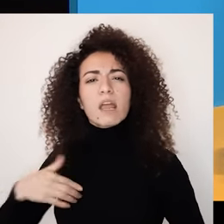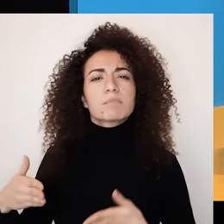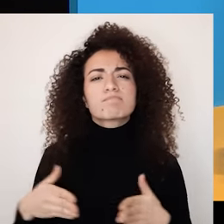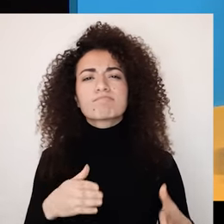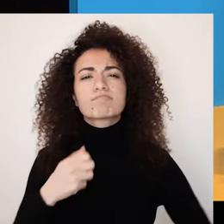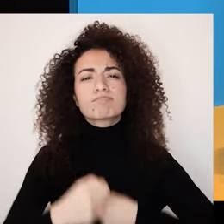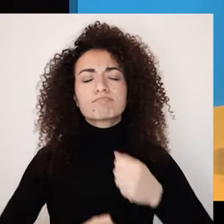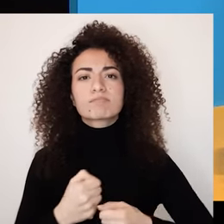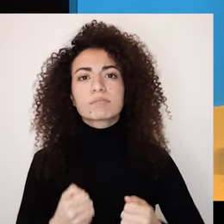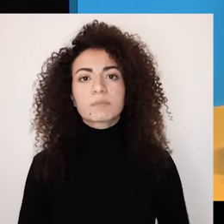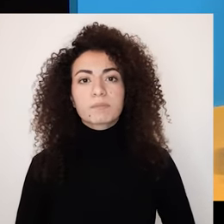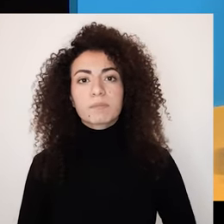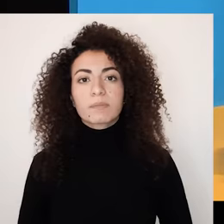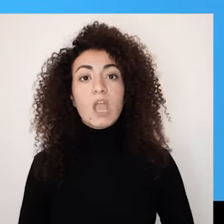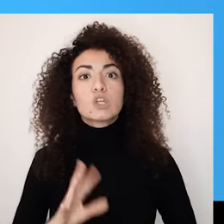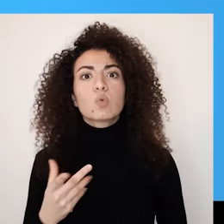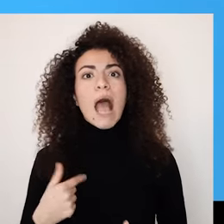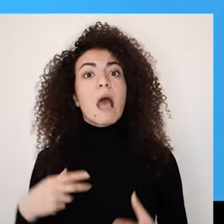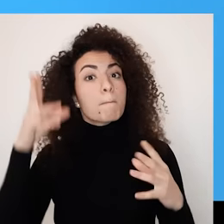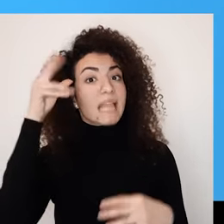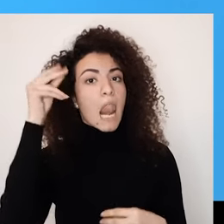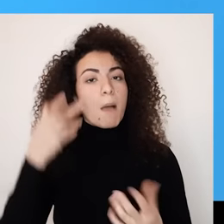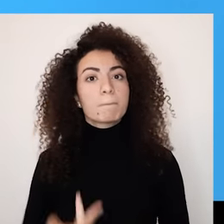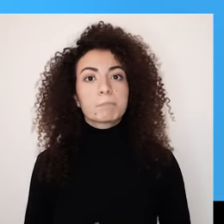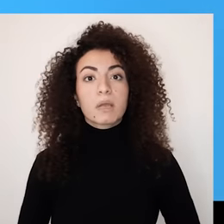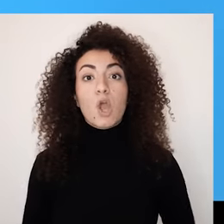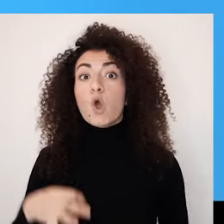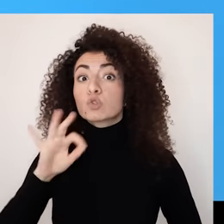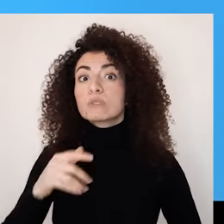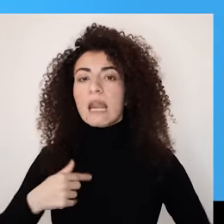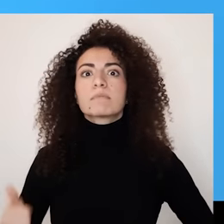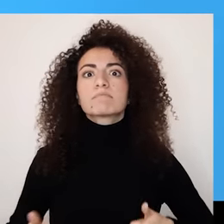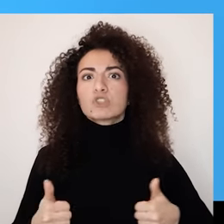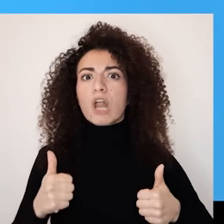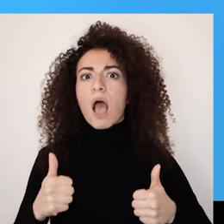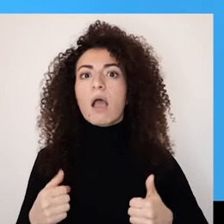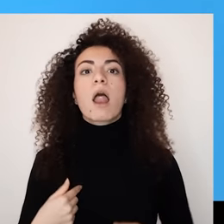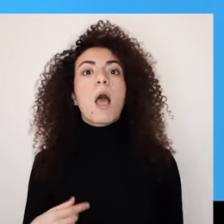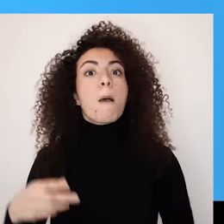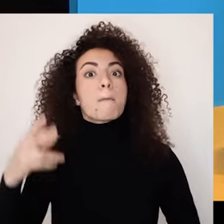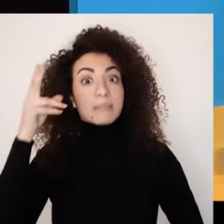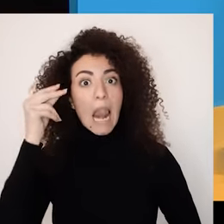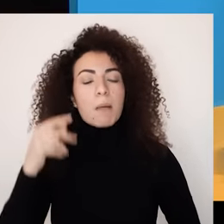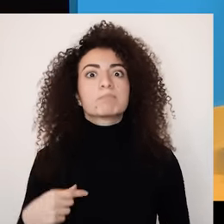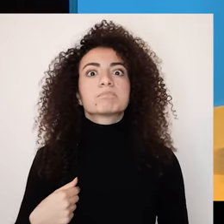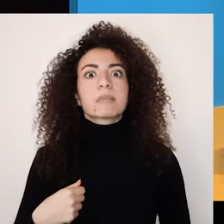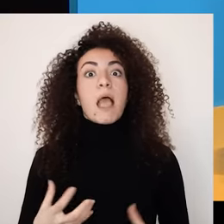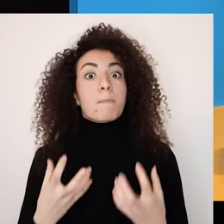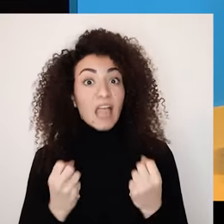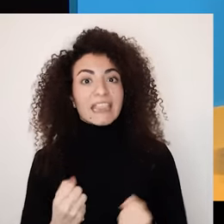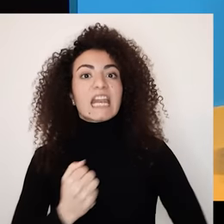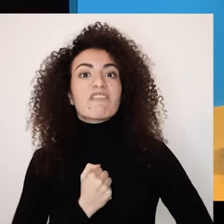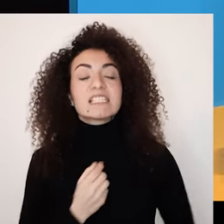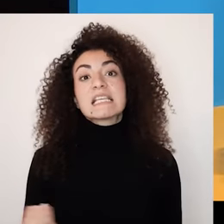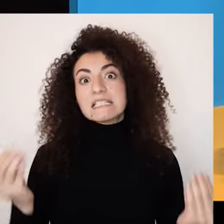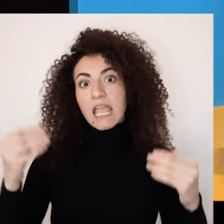الإيجابية من كل خبرة أو تجربة واعتبارها خبرة ناجحة من خلال نتائجها الملموسة ولكن كيف